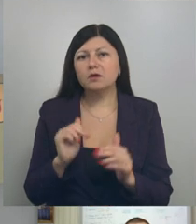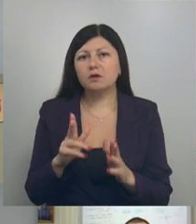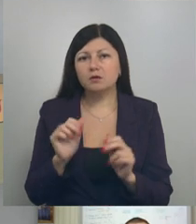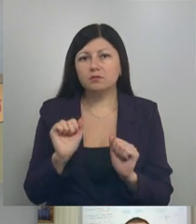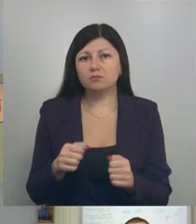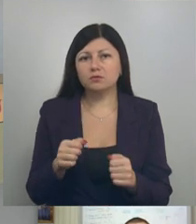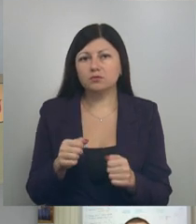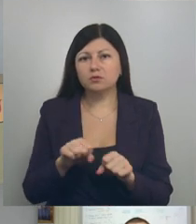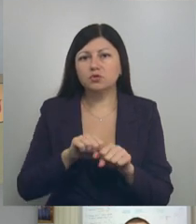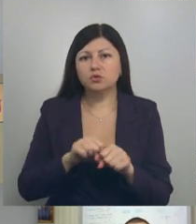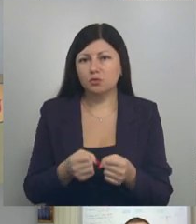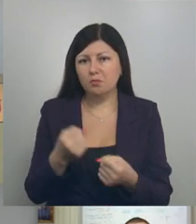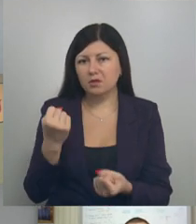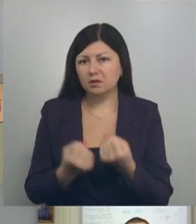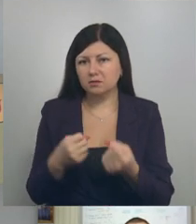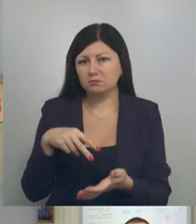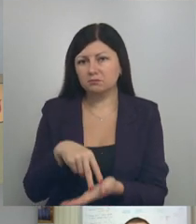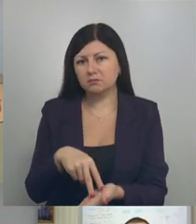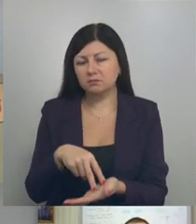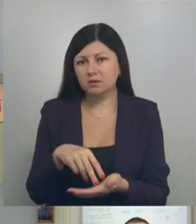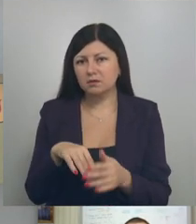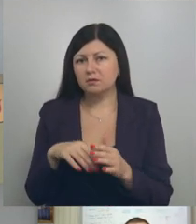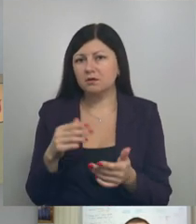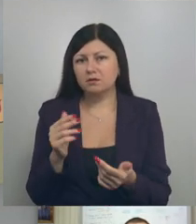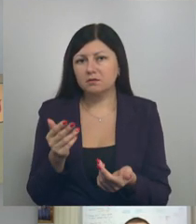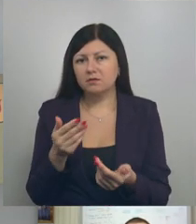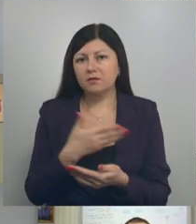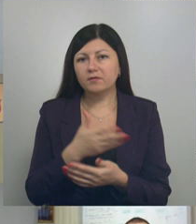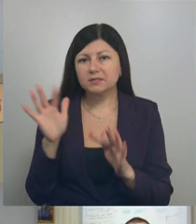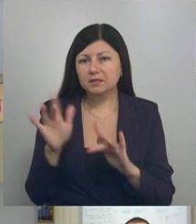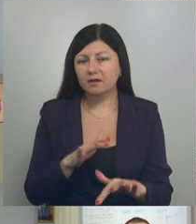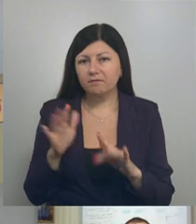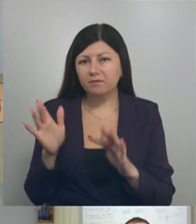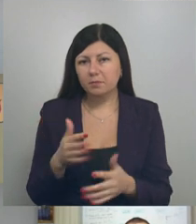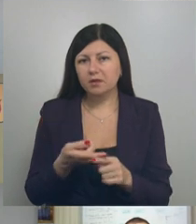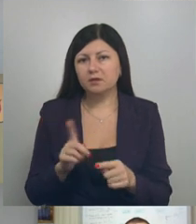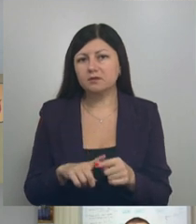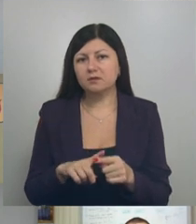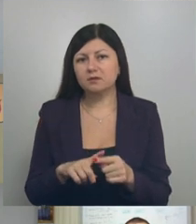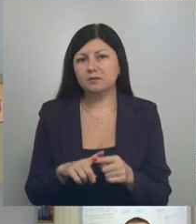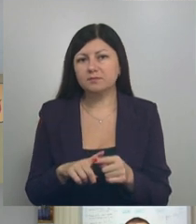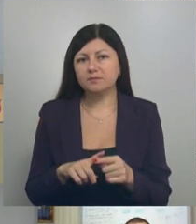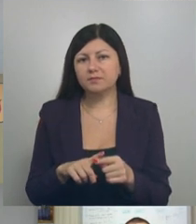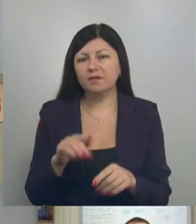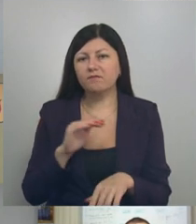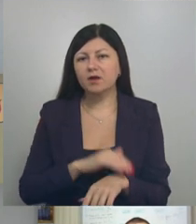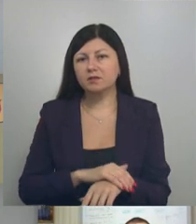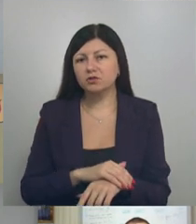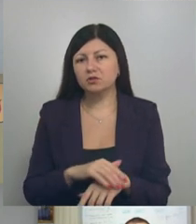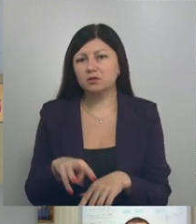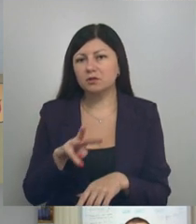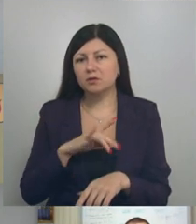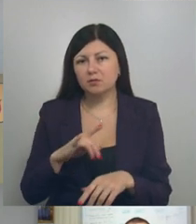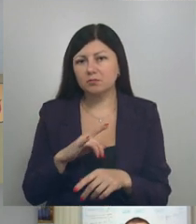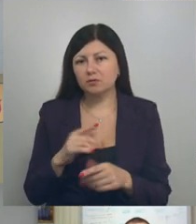сломанная техника? То есть, выпал снег, это фактически мы в